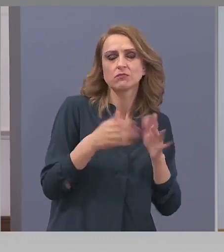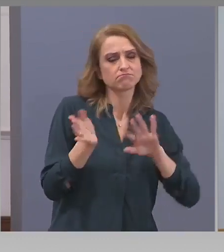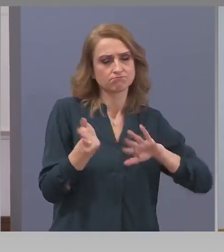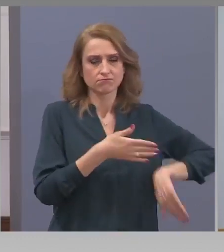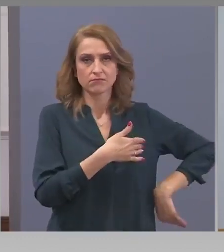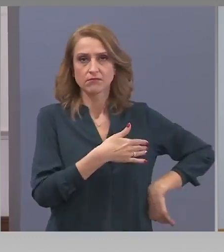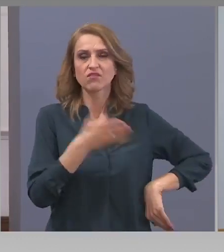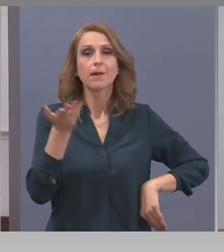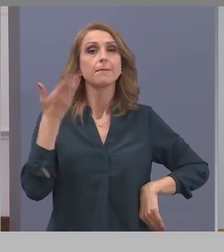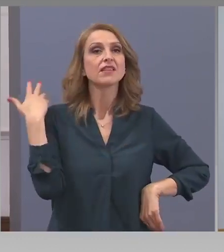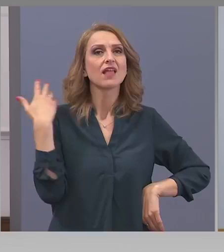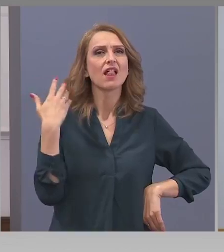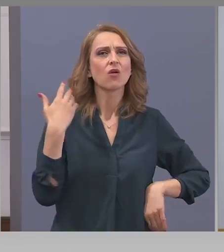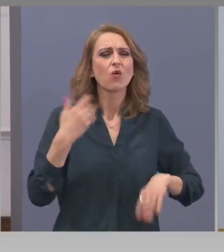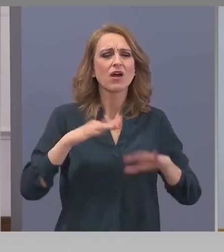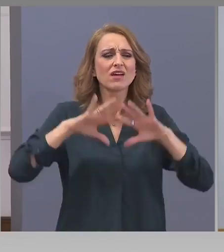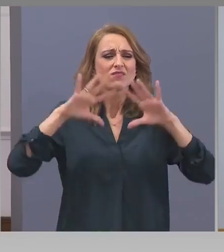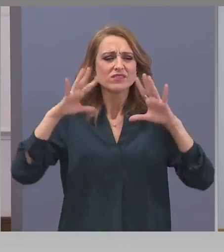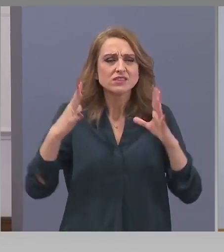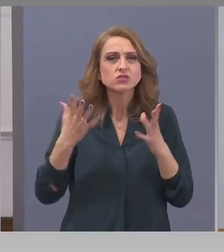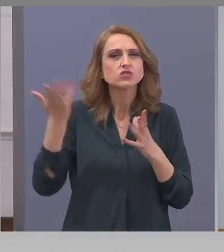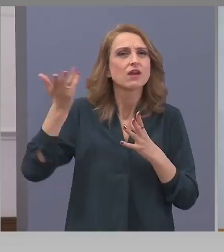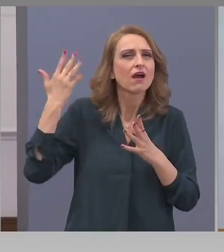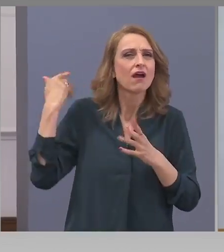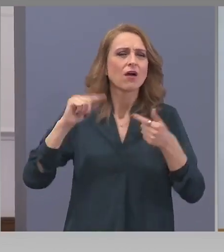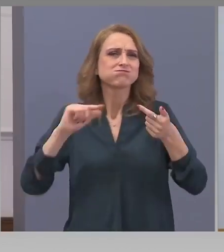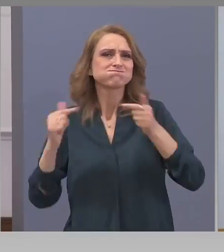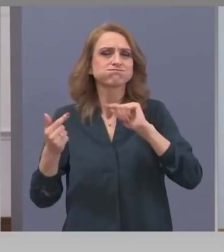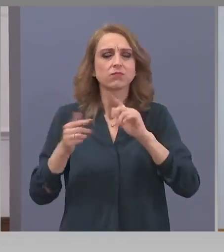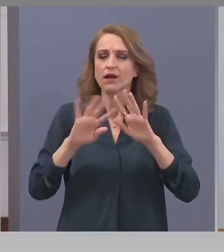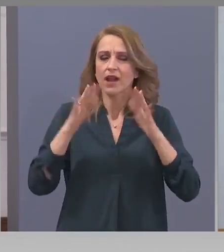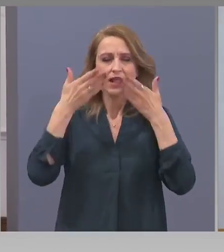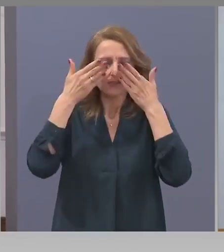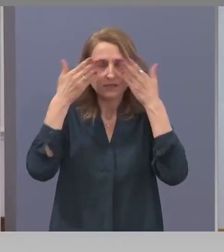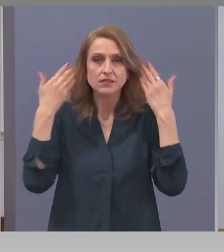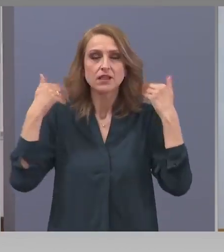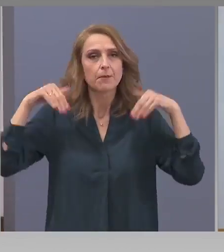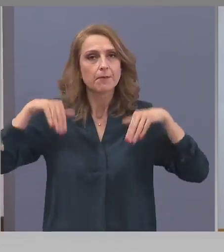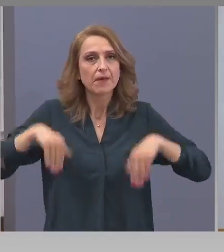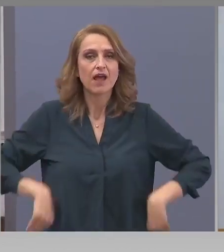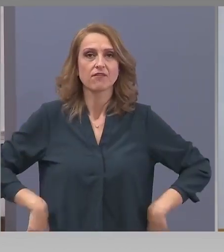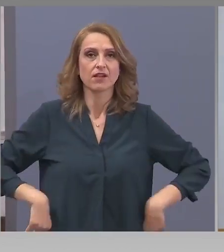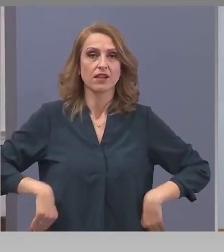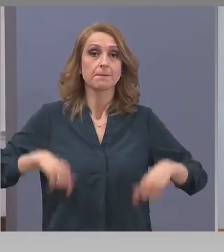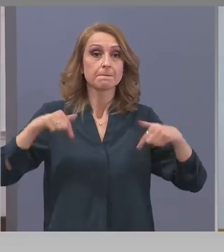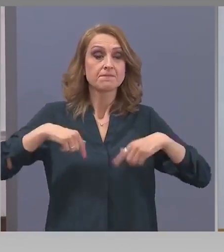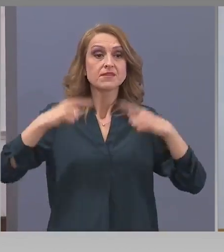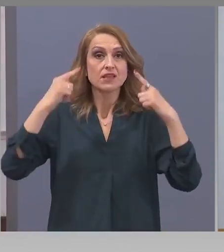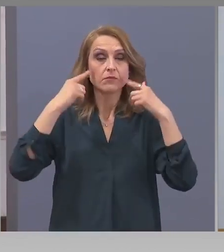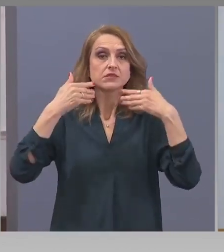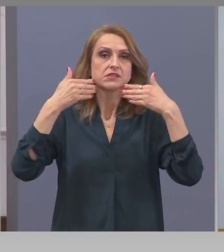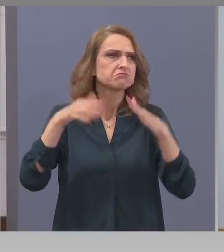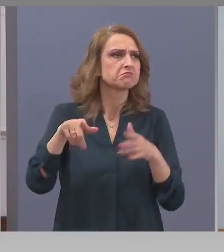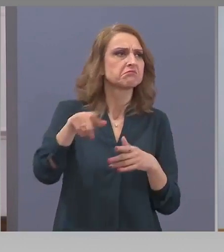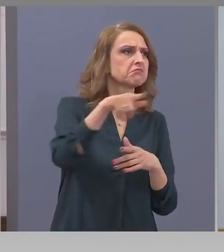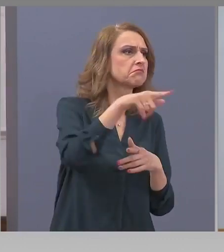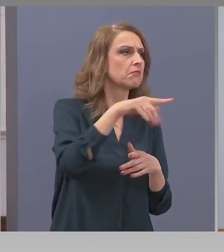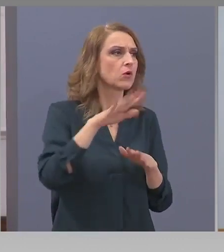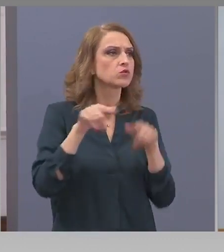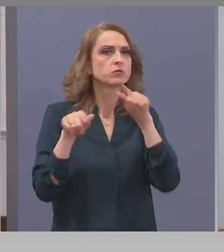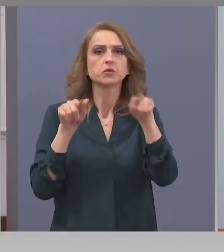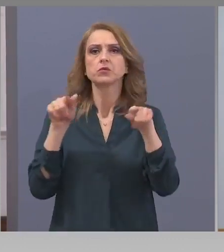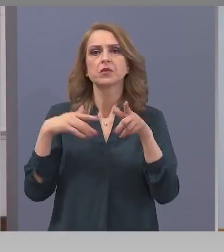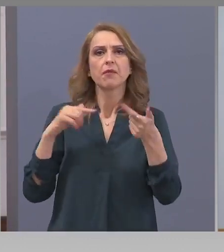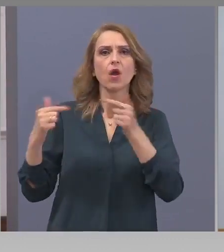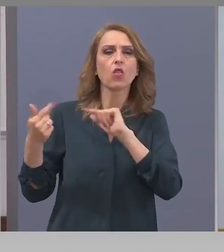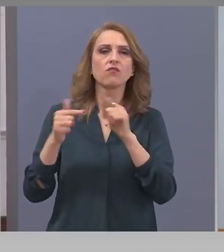штаба. Са ровили сме всички томахавки. Не само аз, вероятно и някой от нас тук присъстващи имат също някакви лични конфликти тук и там.